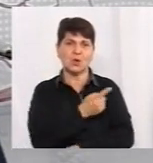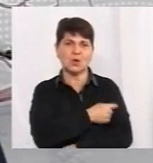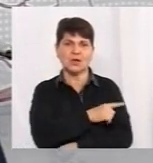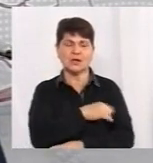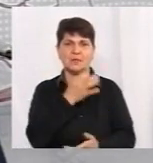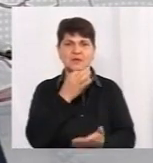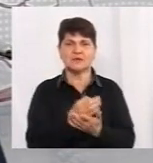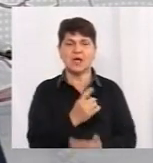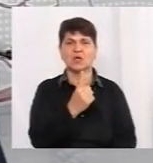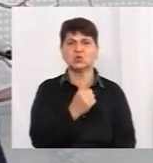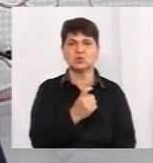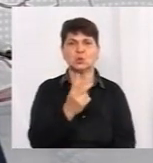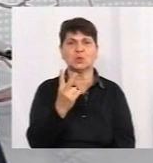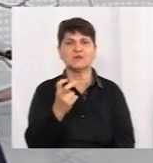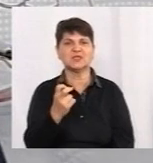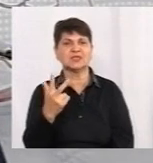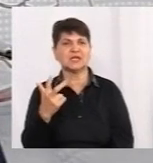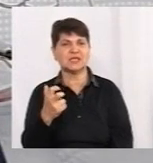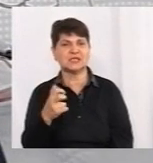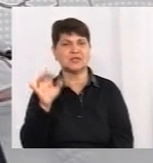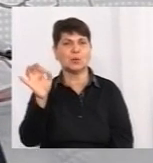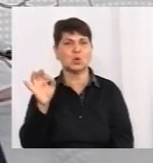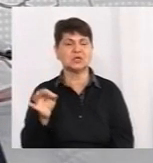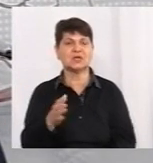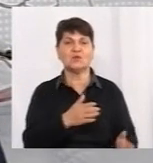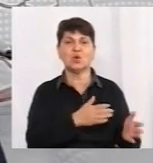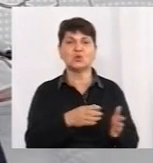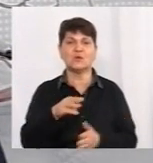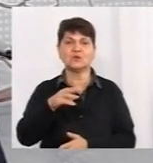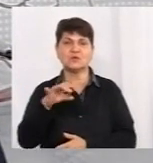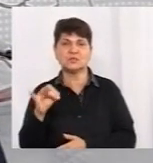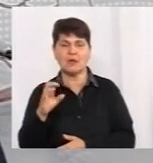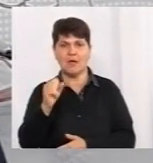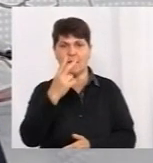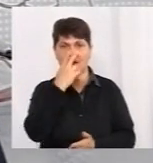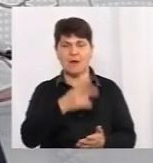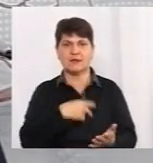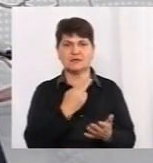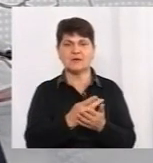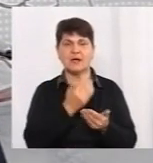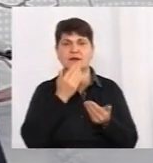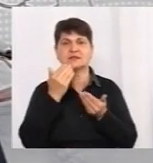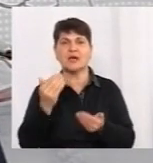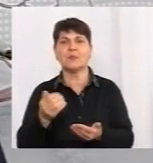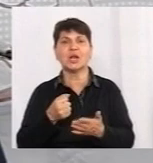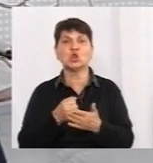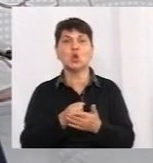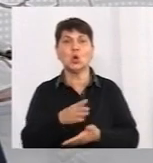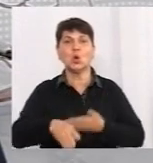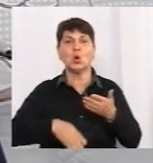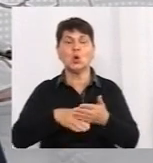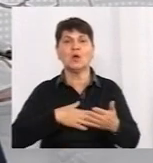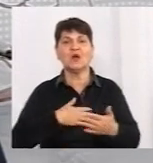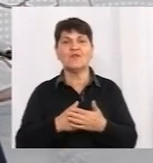300 процентів готовності, а виставляють запити до волонтерів, ніби там до